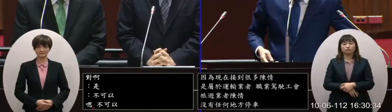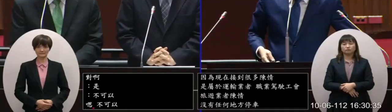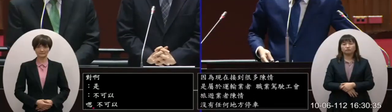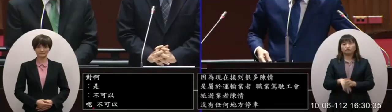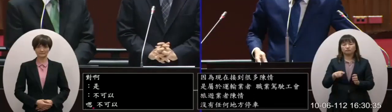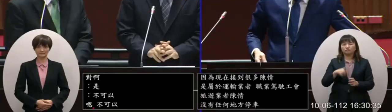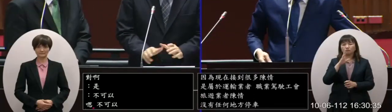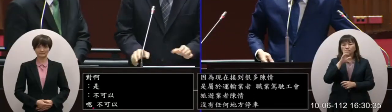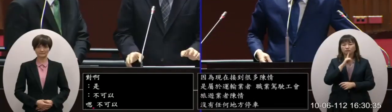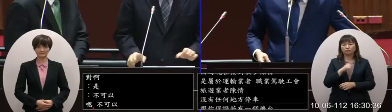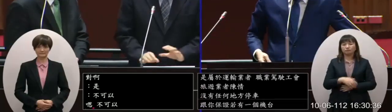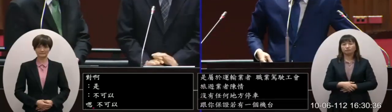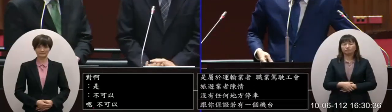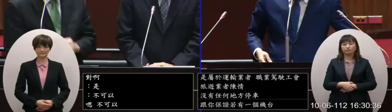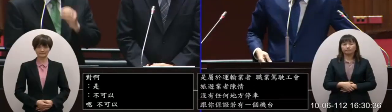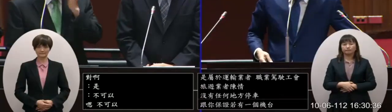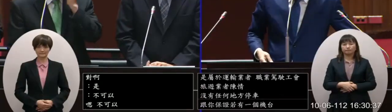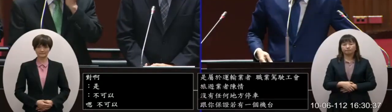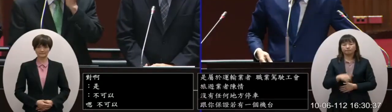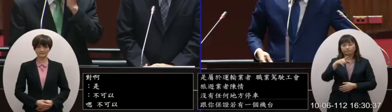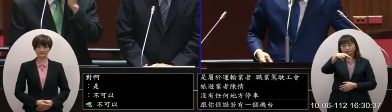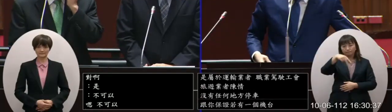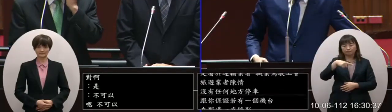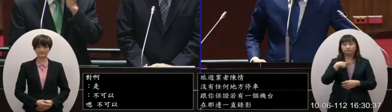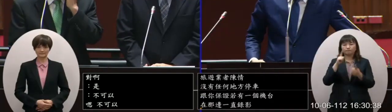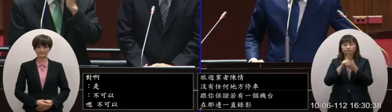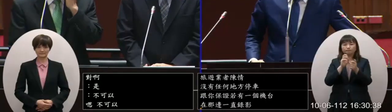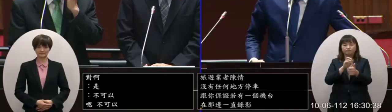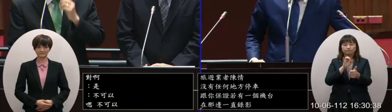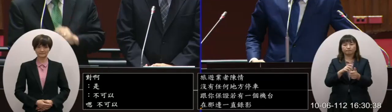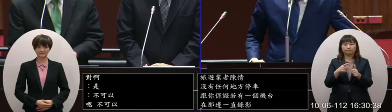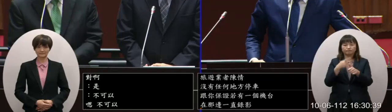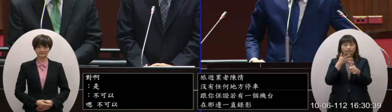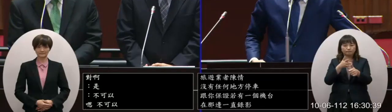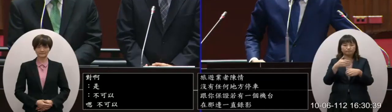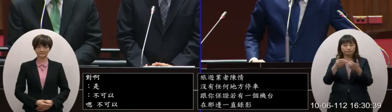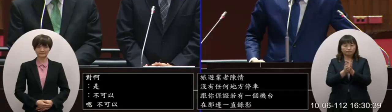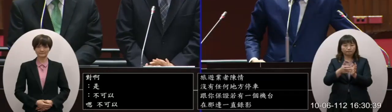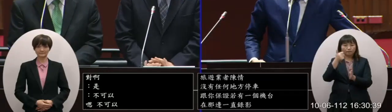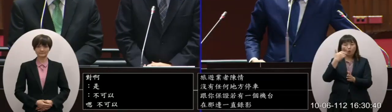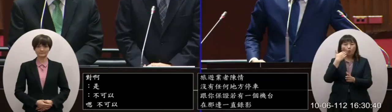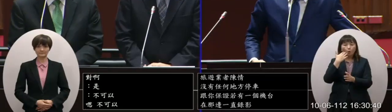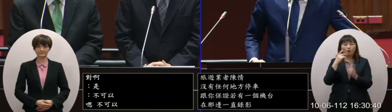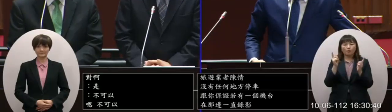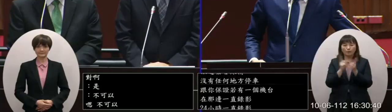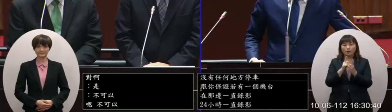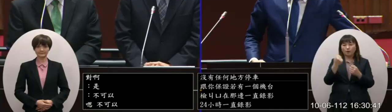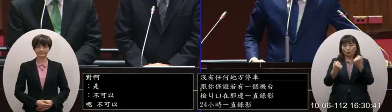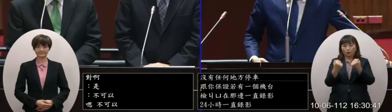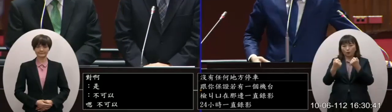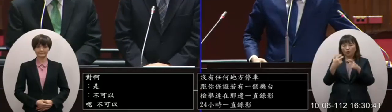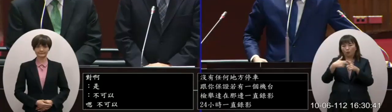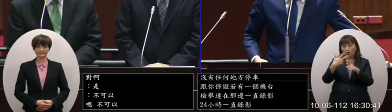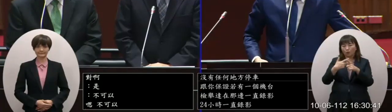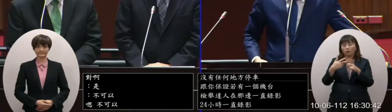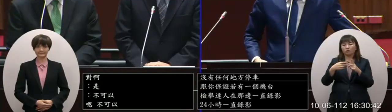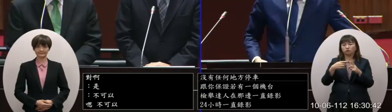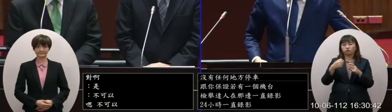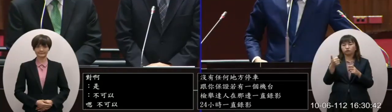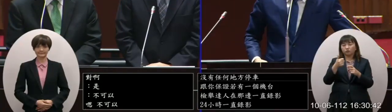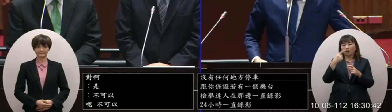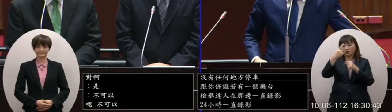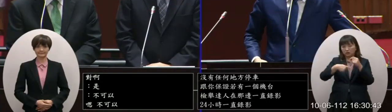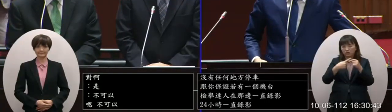這題很快你邊走我邊跟你講也先問一下部長如果一個駕駛員職業駕駛員